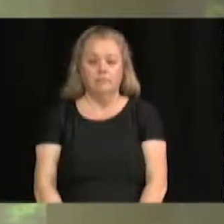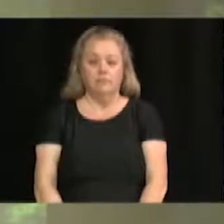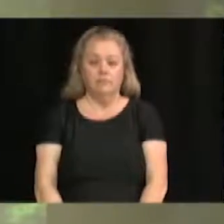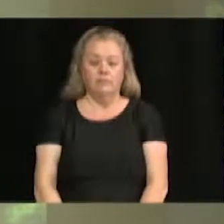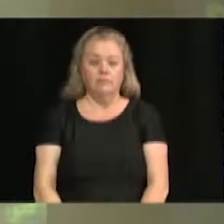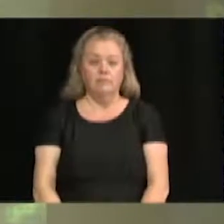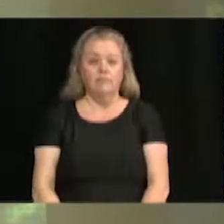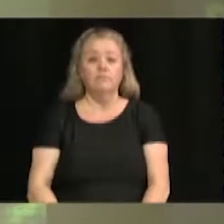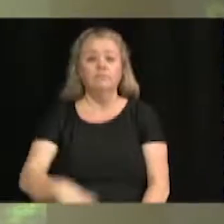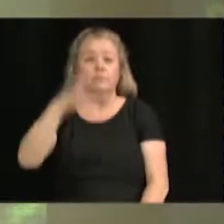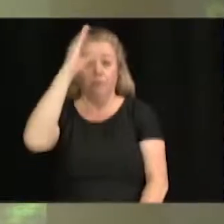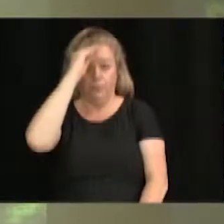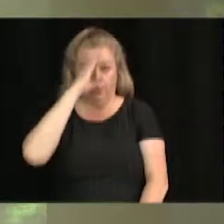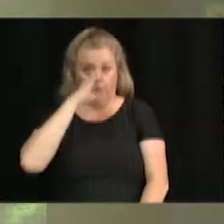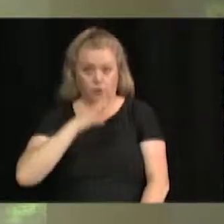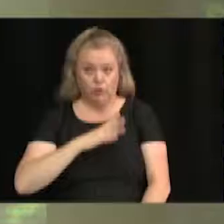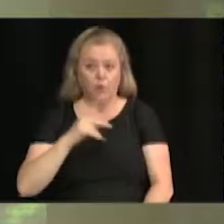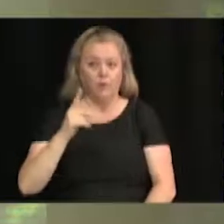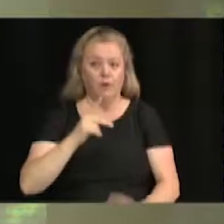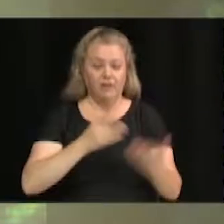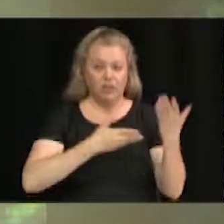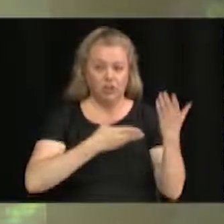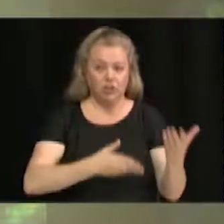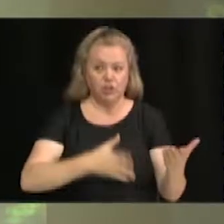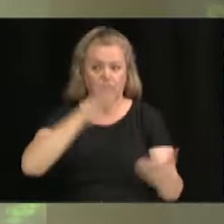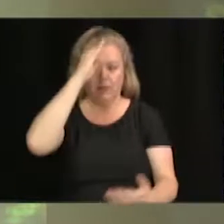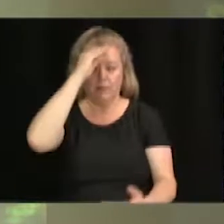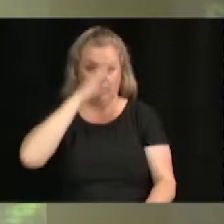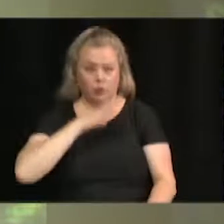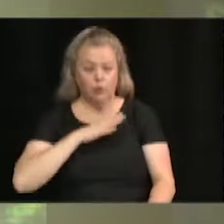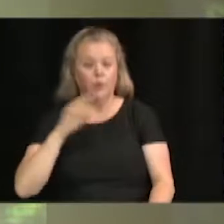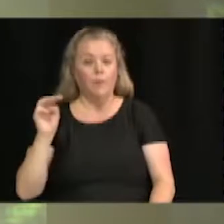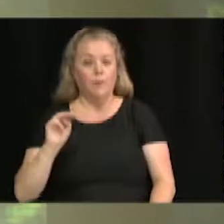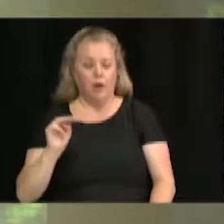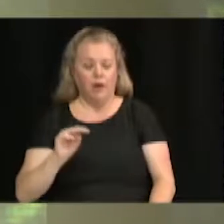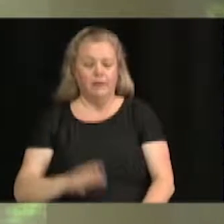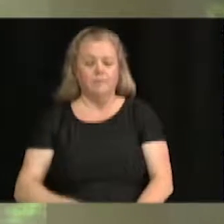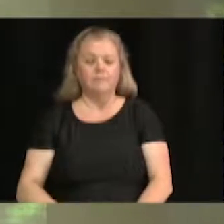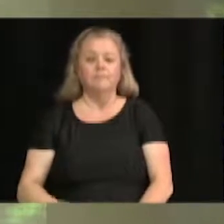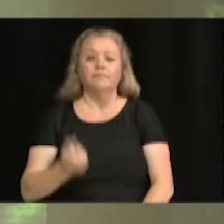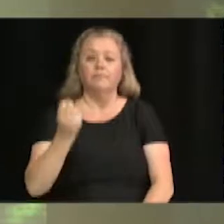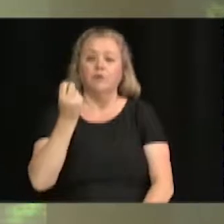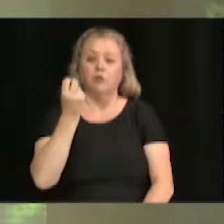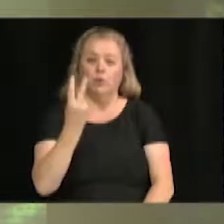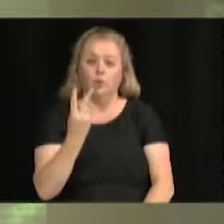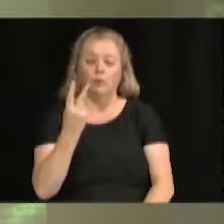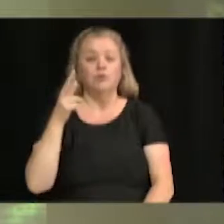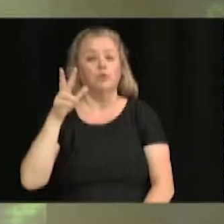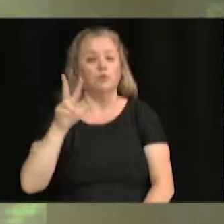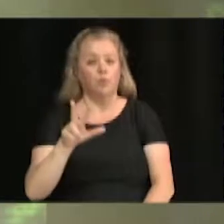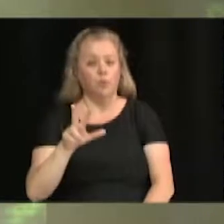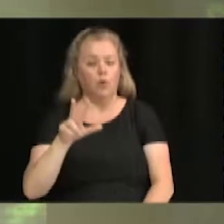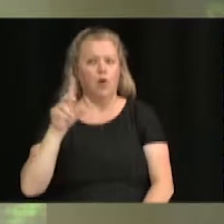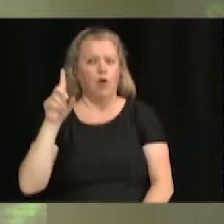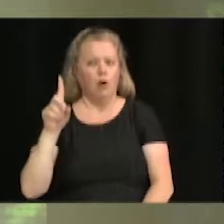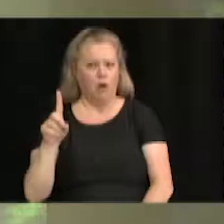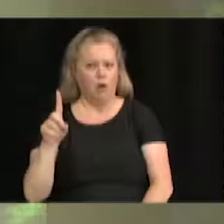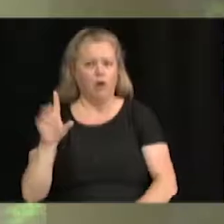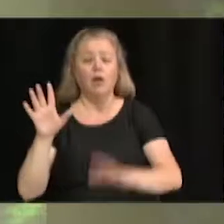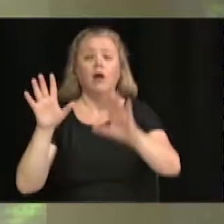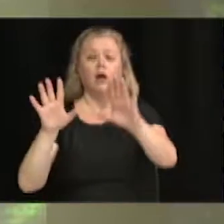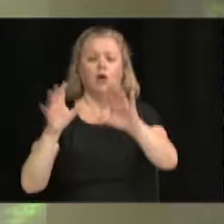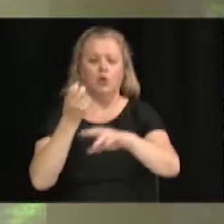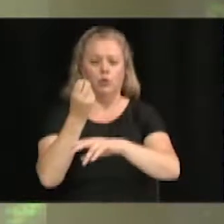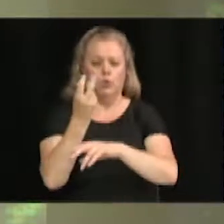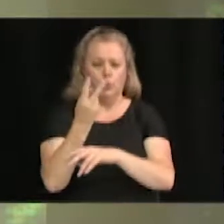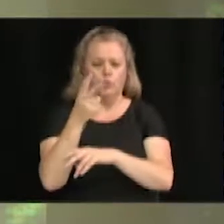M. Provencher, M. Morin, 12.3.1. Demande de déro... bien, en fait, de 12.3